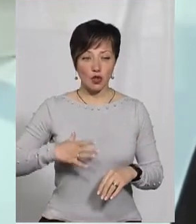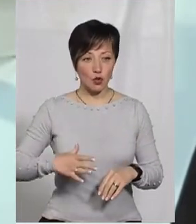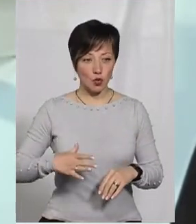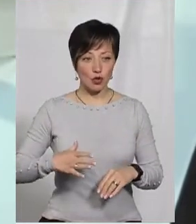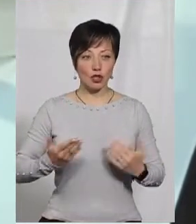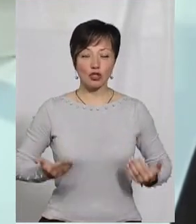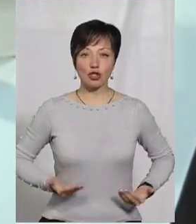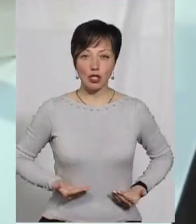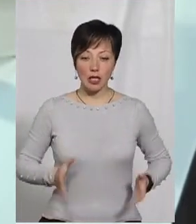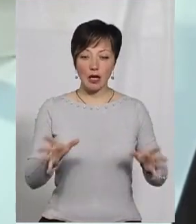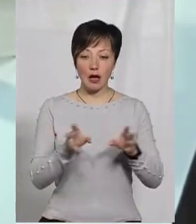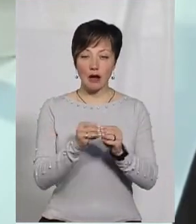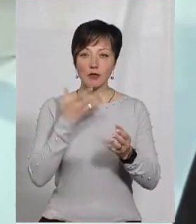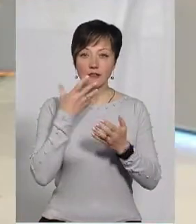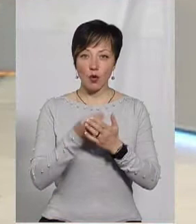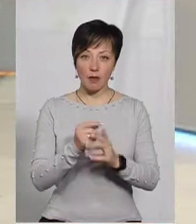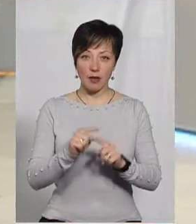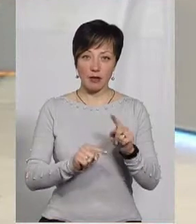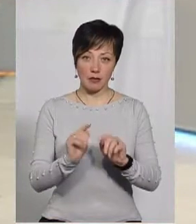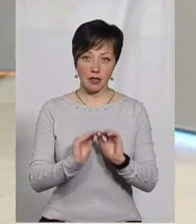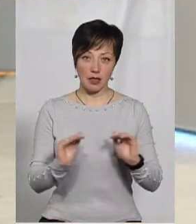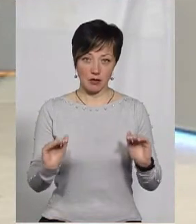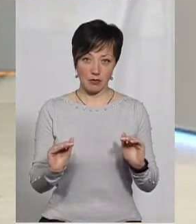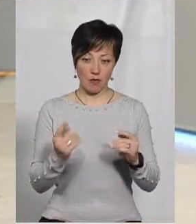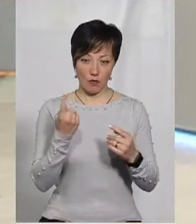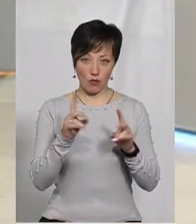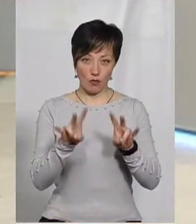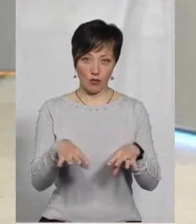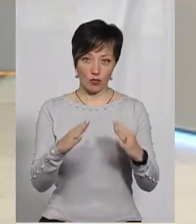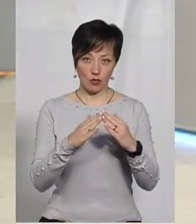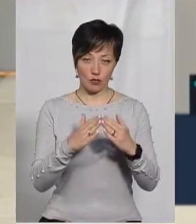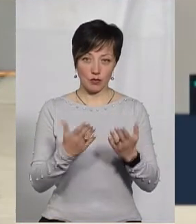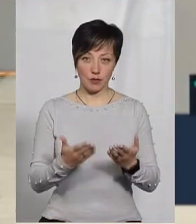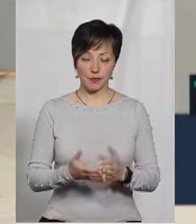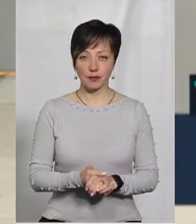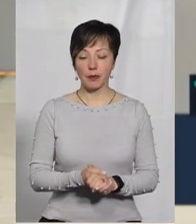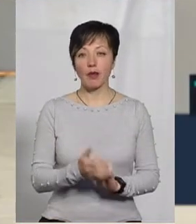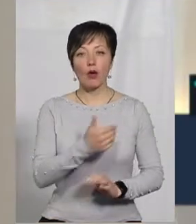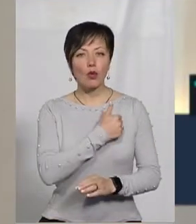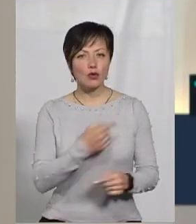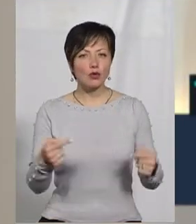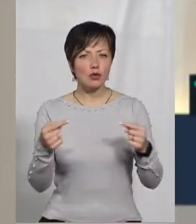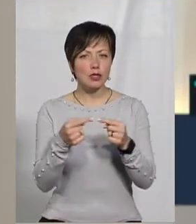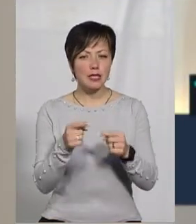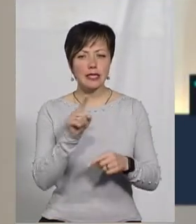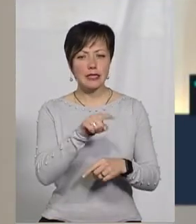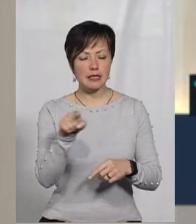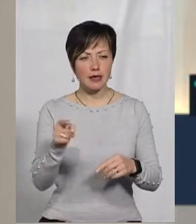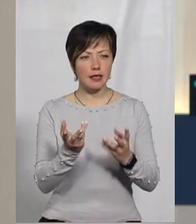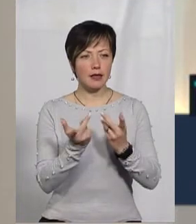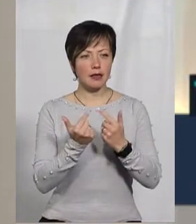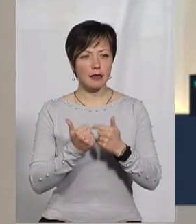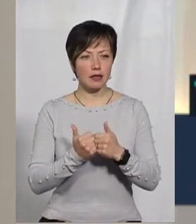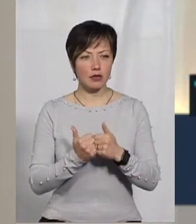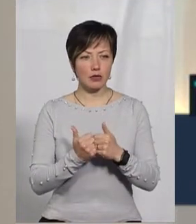жити разом зі своїми біологічними дітками під одним дахом. Хочу уточнити, із тієї кількості